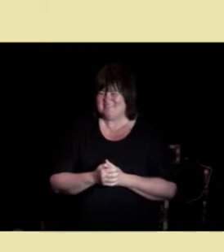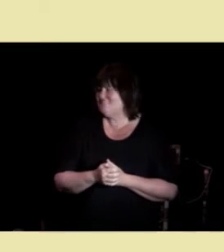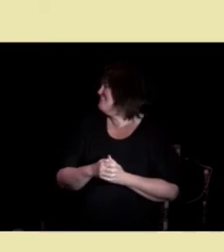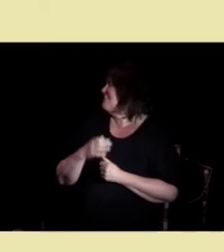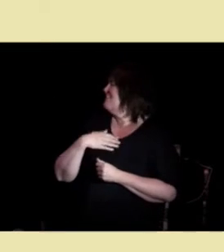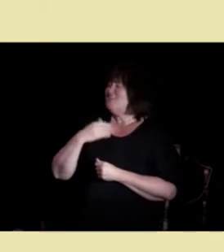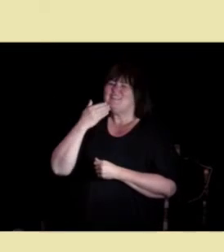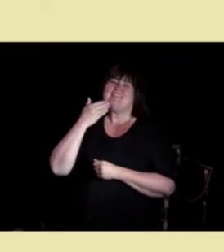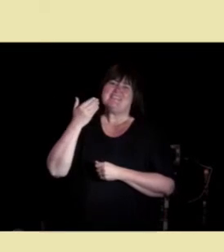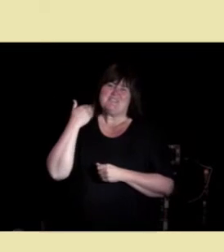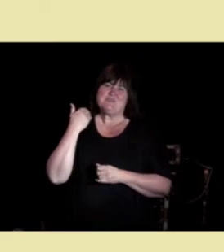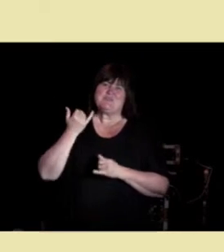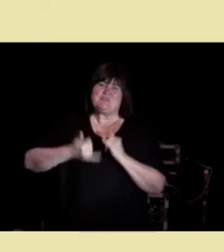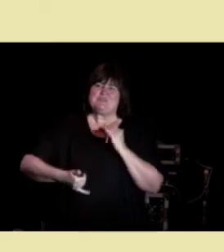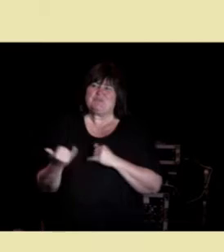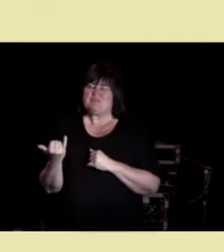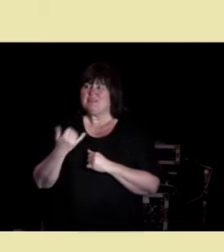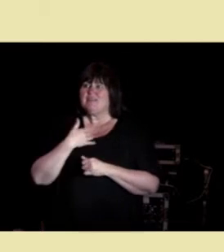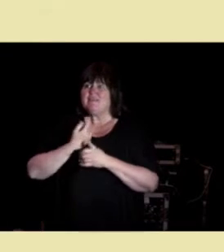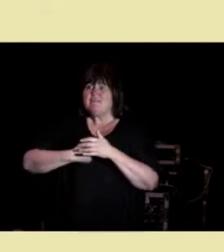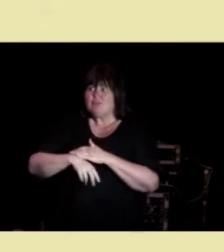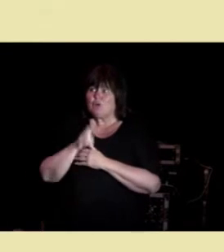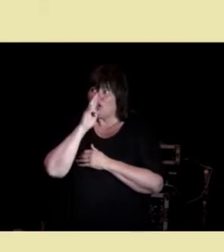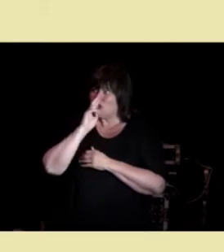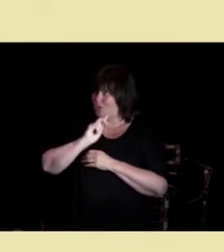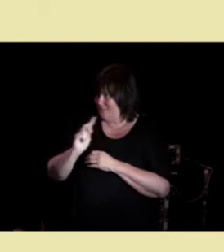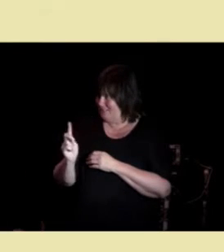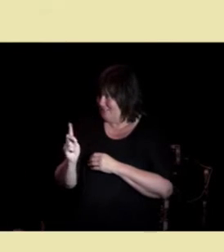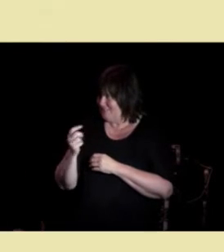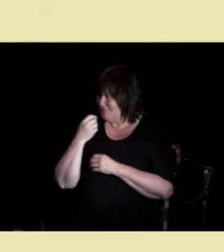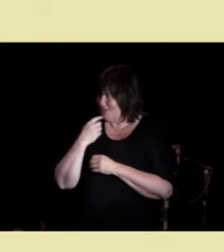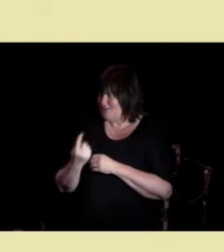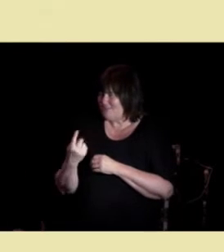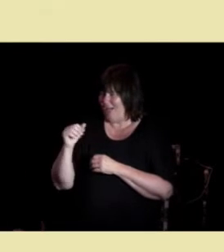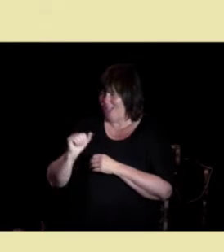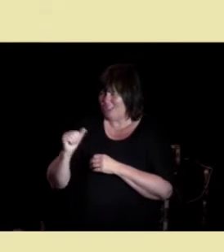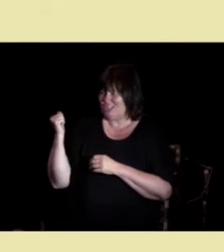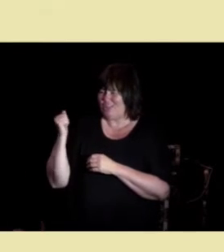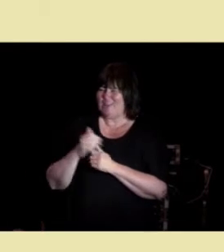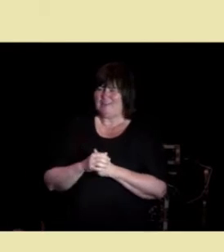En historie til slutt. Vi går inn i en ny tid, ikke sant? Det var det han sa, han Alexander.